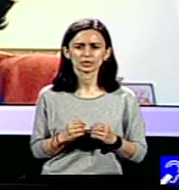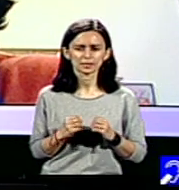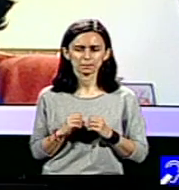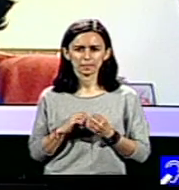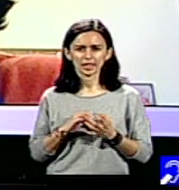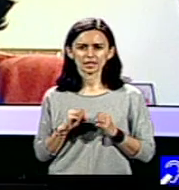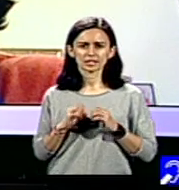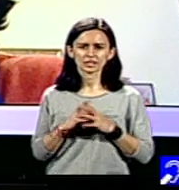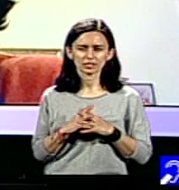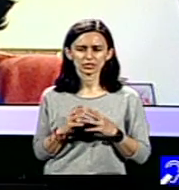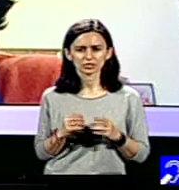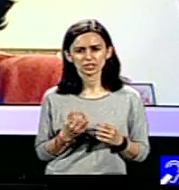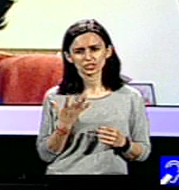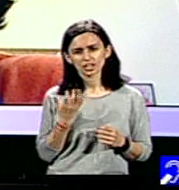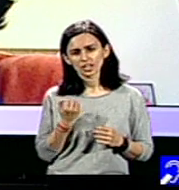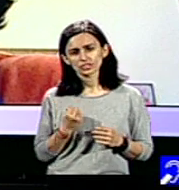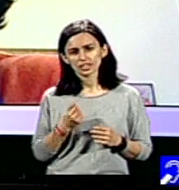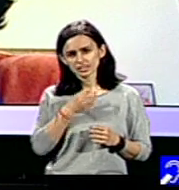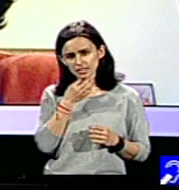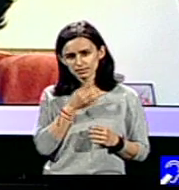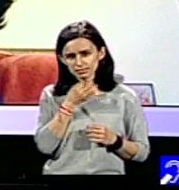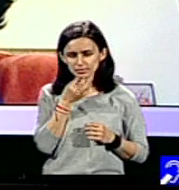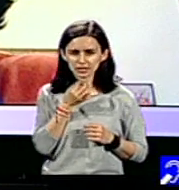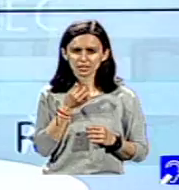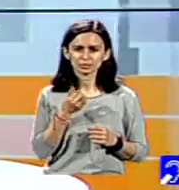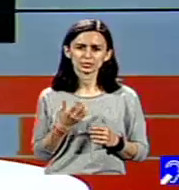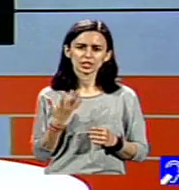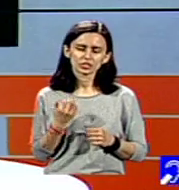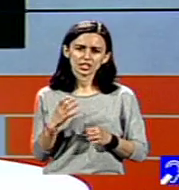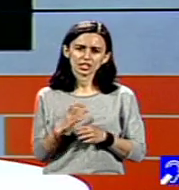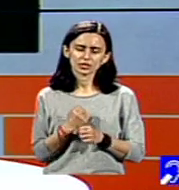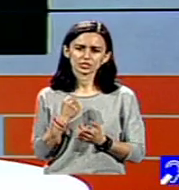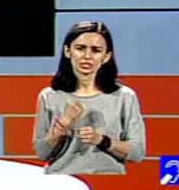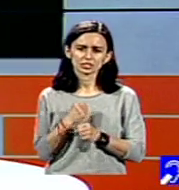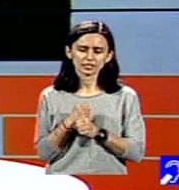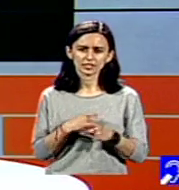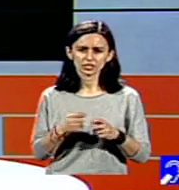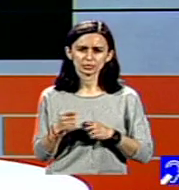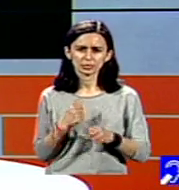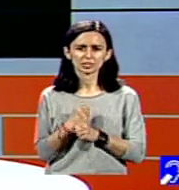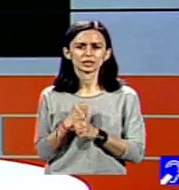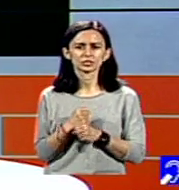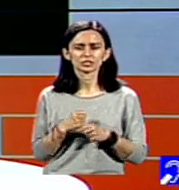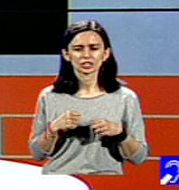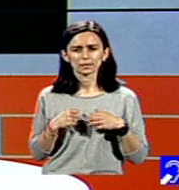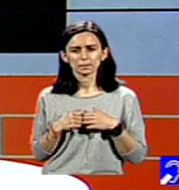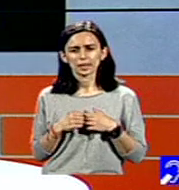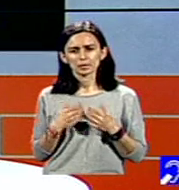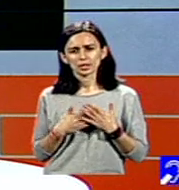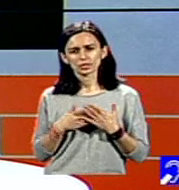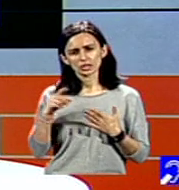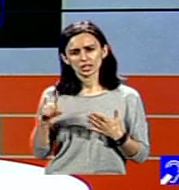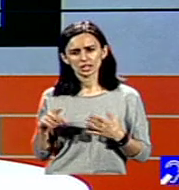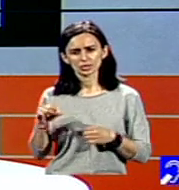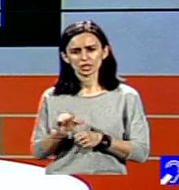pentru voi de la Timișoara și iată ce reușiți să faceți în contextul incluziunii, inclusiv pe piața muncii, pentru că luna mai e